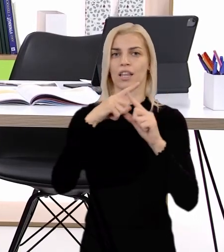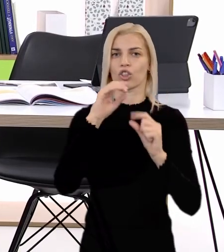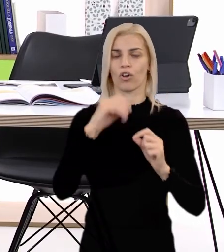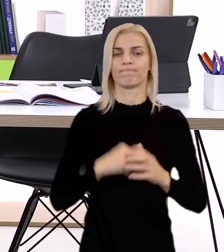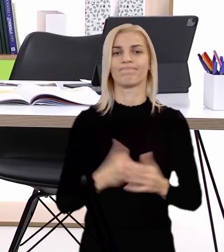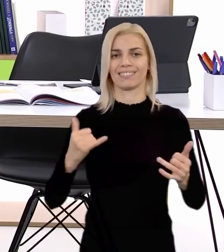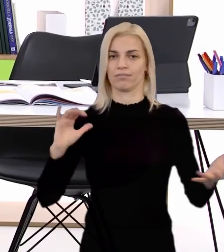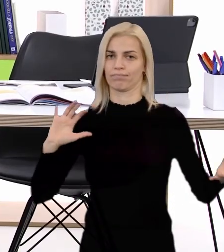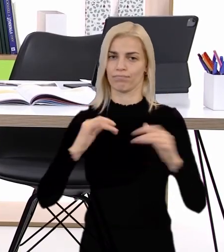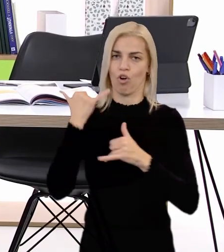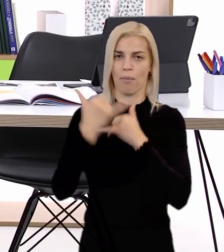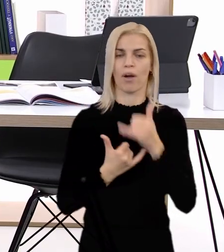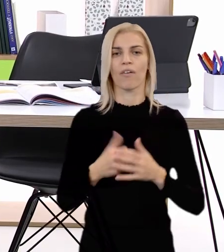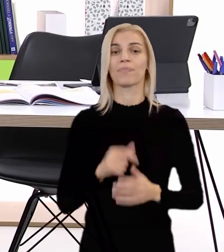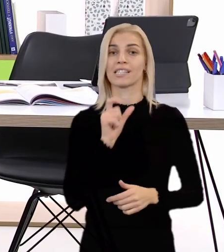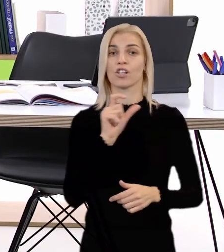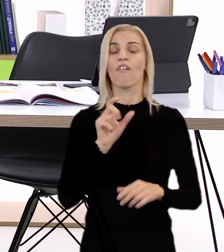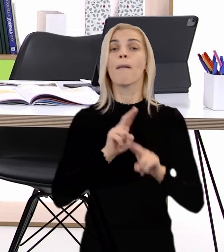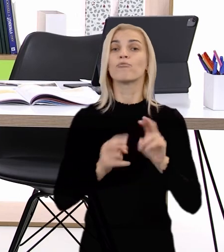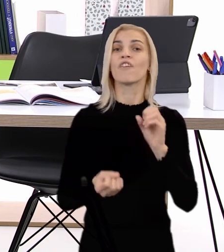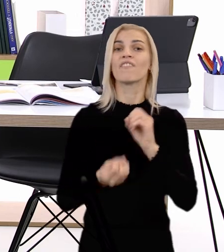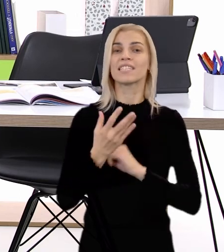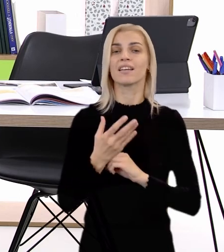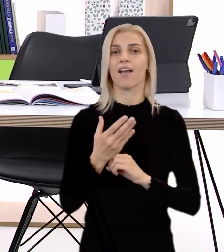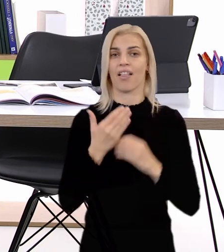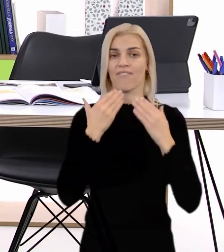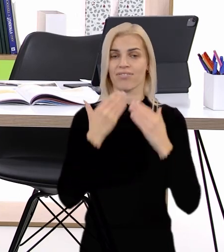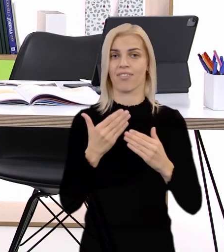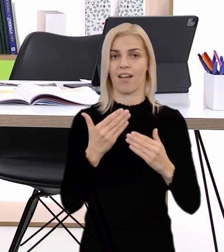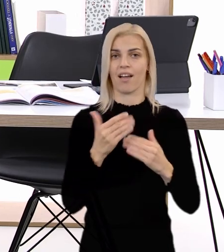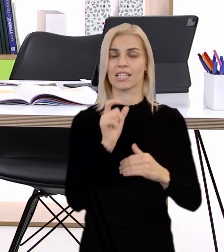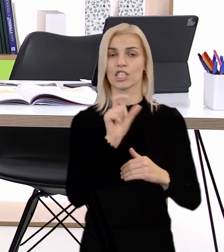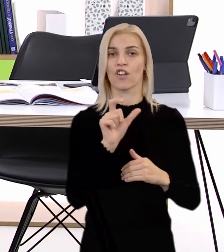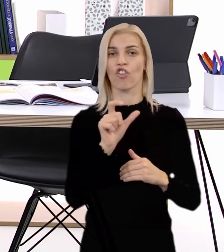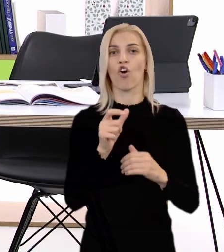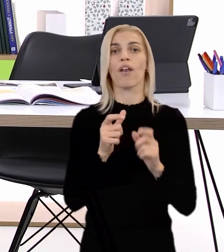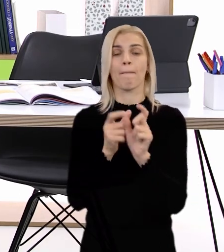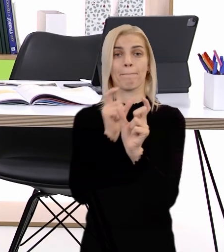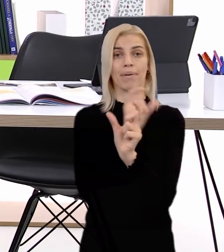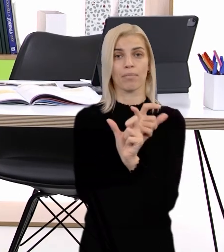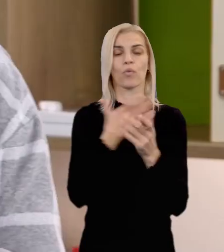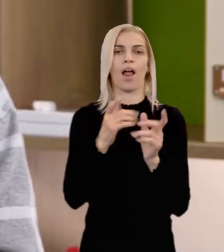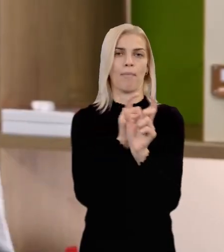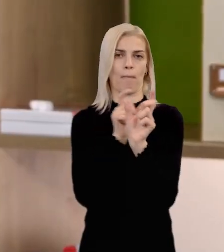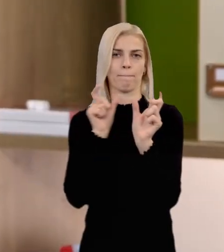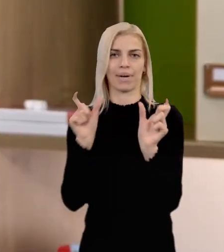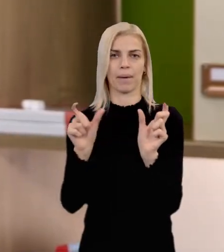Slová môžu vznikať pomocou slovotvorných predpón alebo slovotvorných prípon.